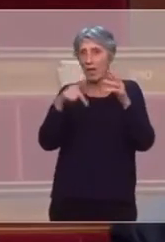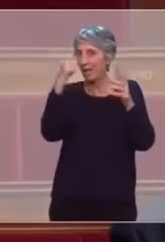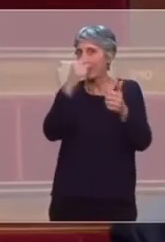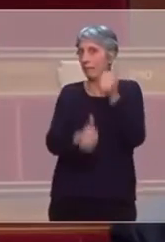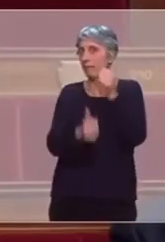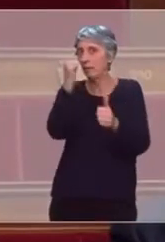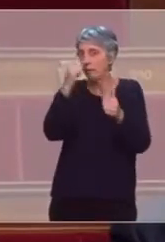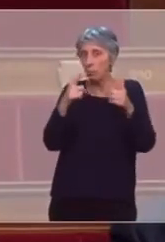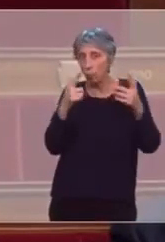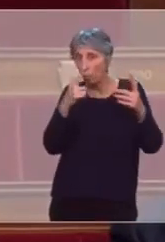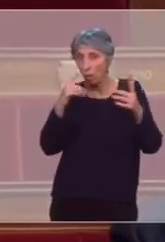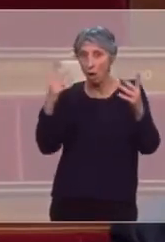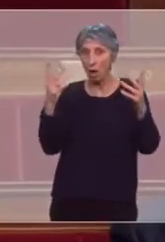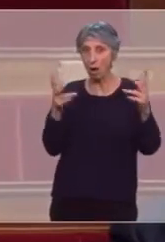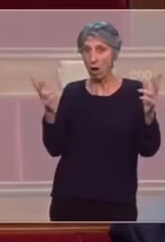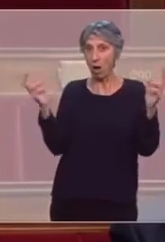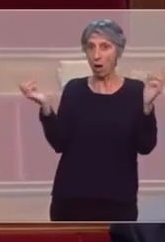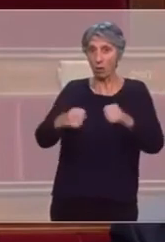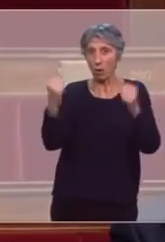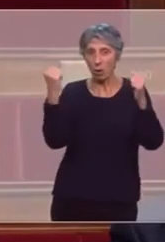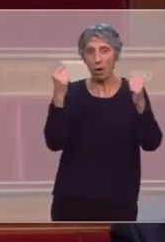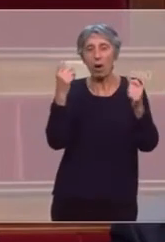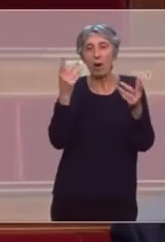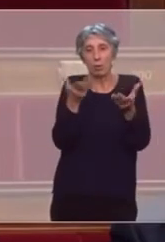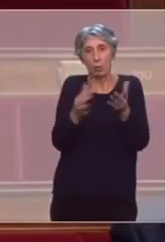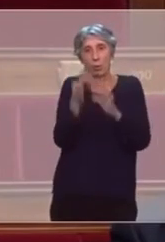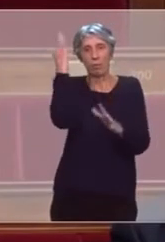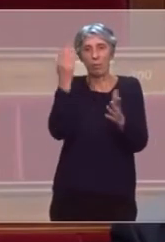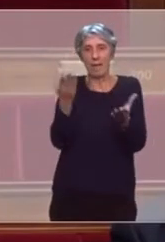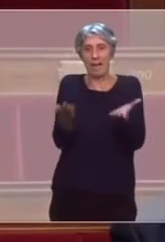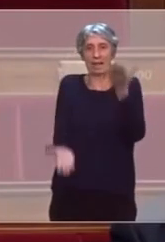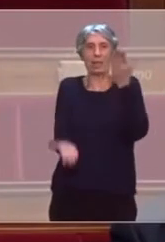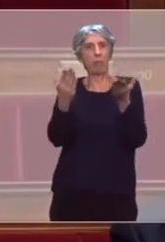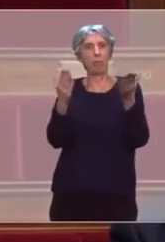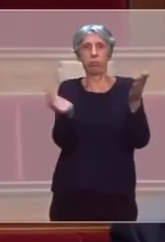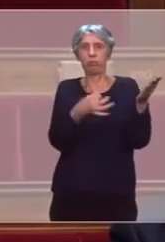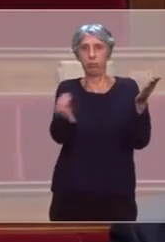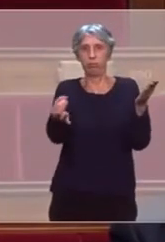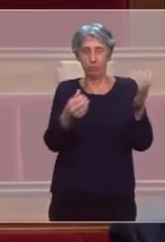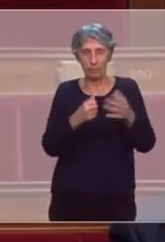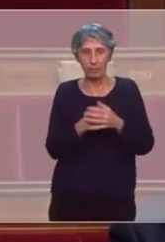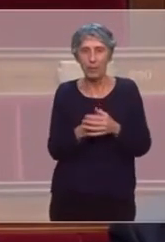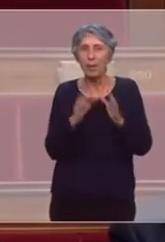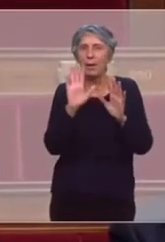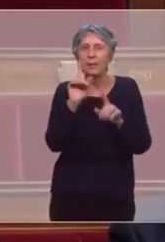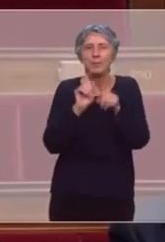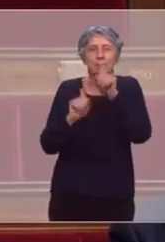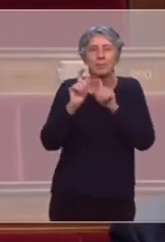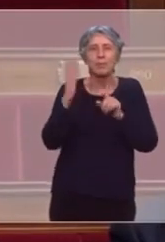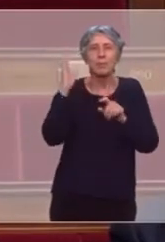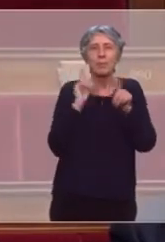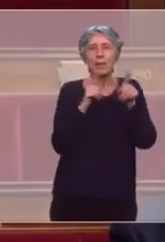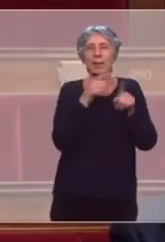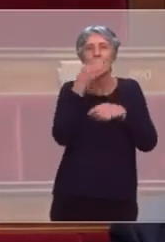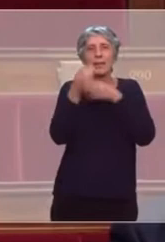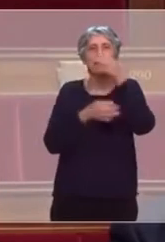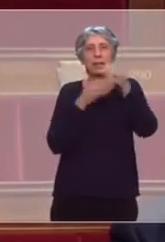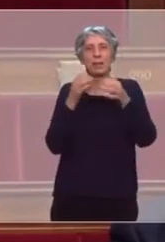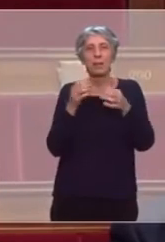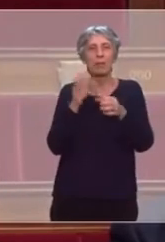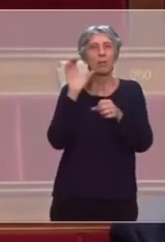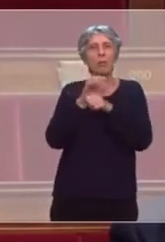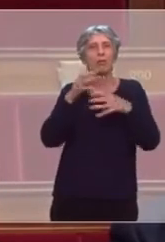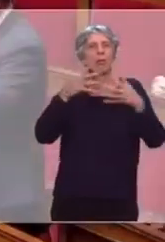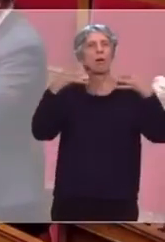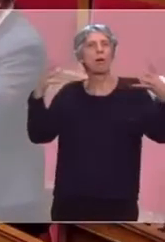consensus et de trouver le juste équilibre qui a permis d'aboutir. Je voudrais revenir sur les propos que vous avez tenus à l'encontre des grandes régions dans votre